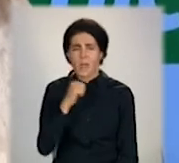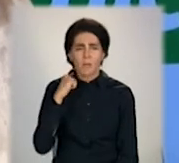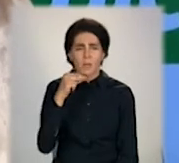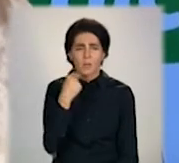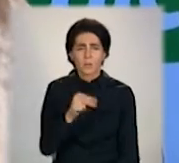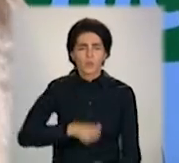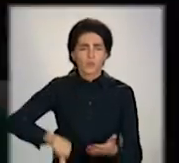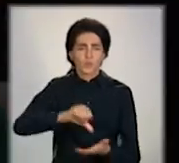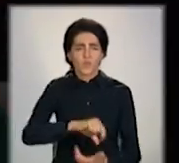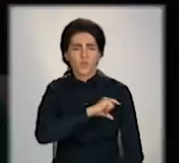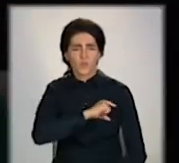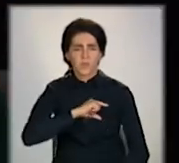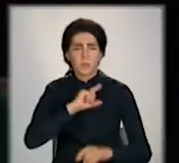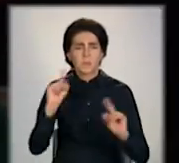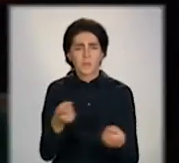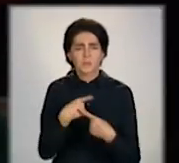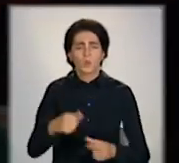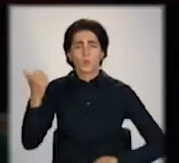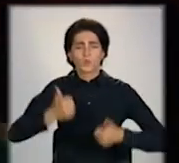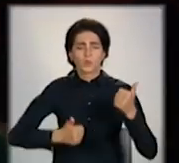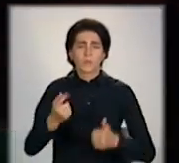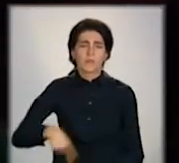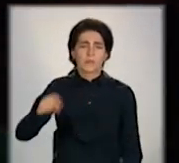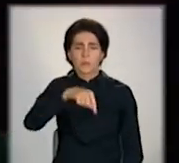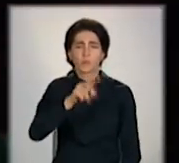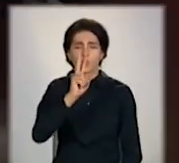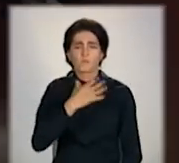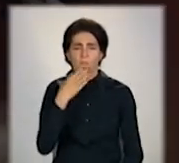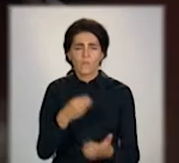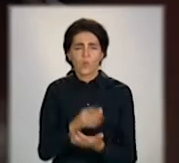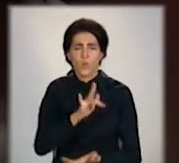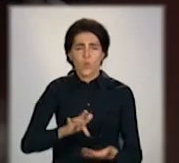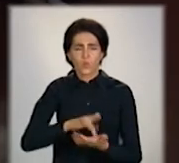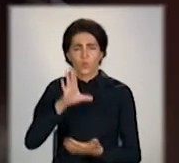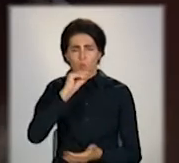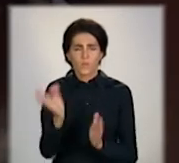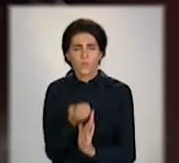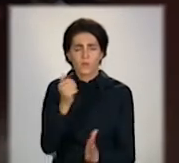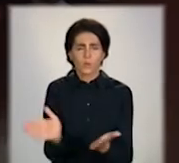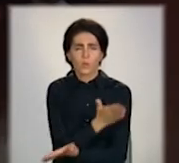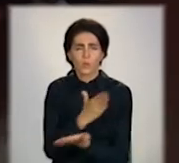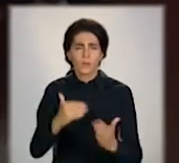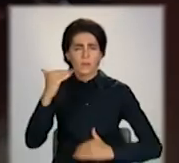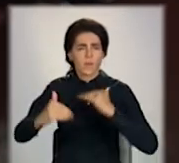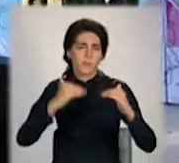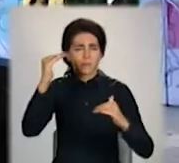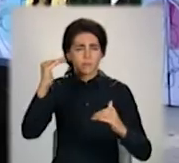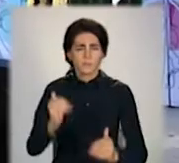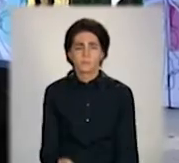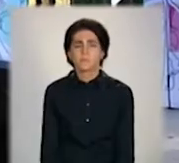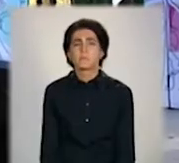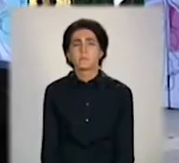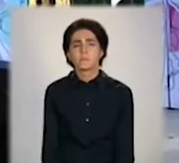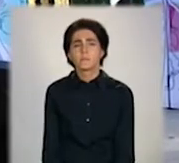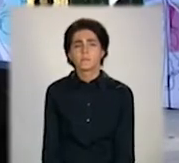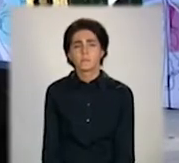ветеранської пісні змагатимуться ті учасники, які у своїх містах успішно пройшли відбіркові етапи. Карина Телепіна,